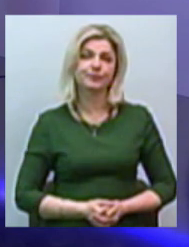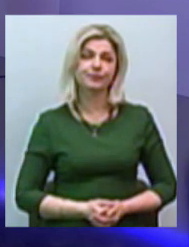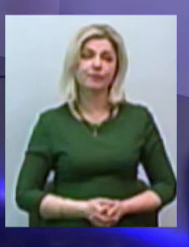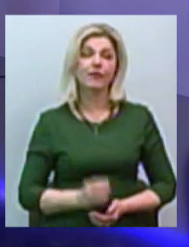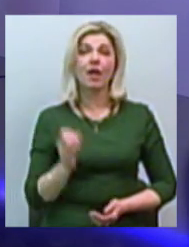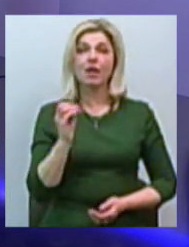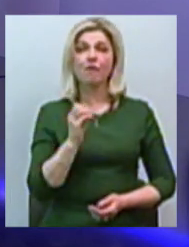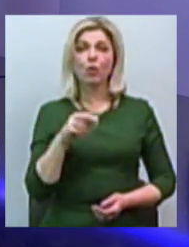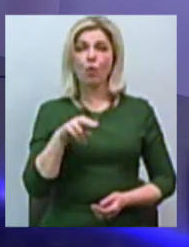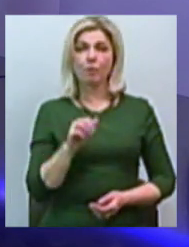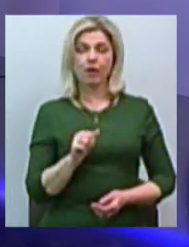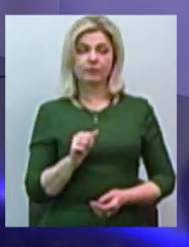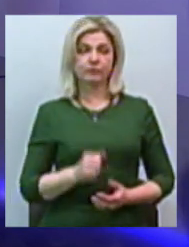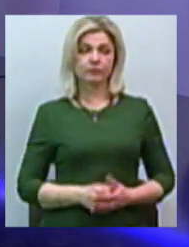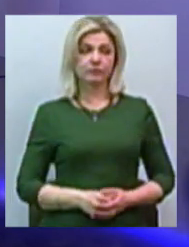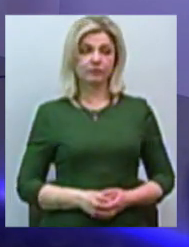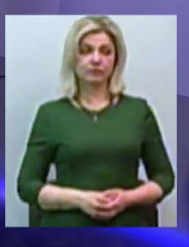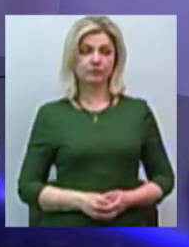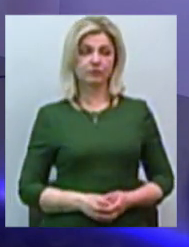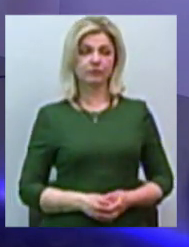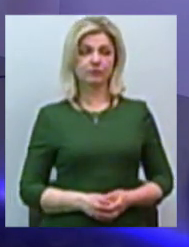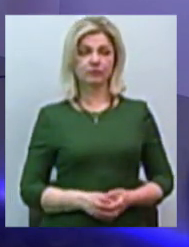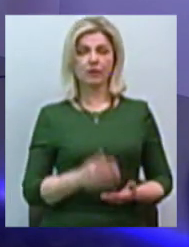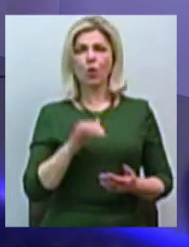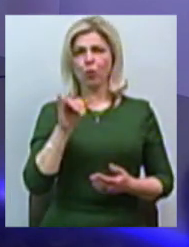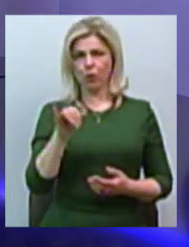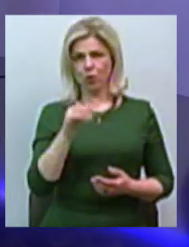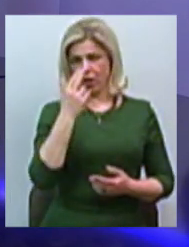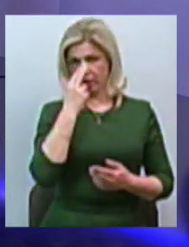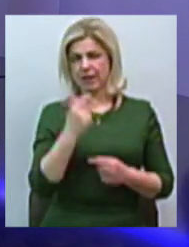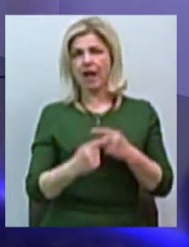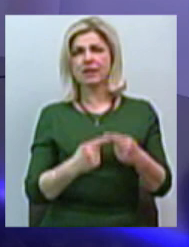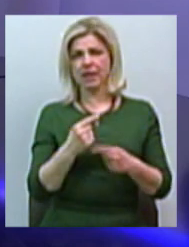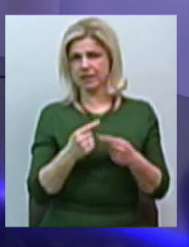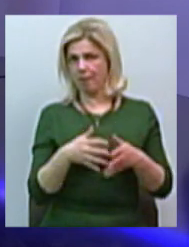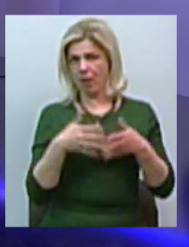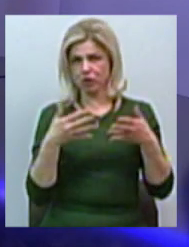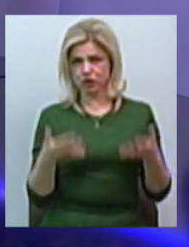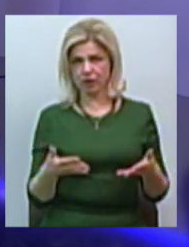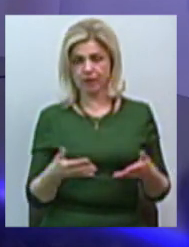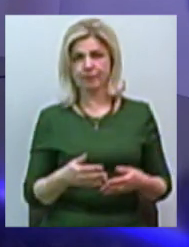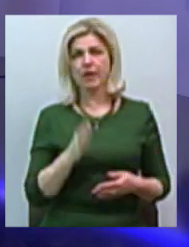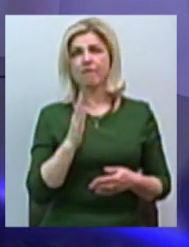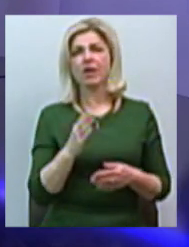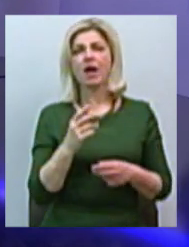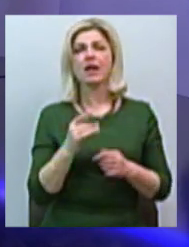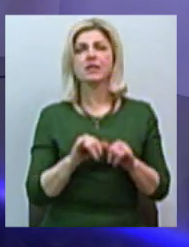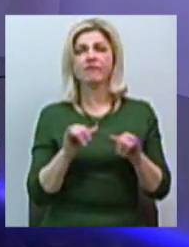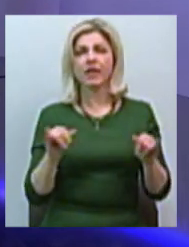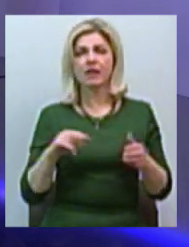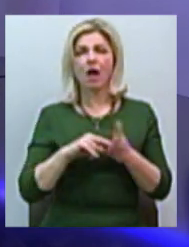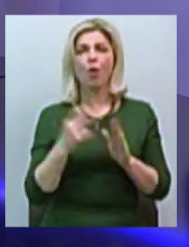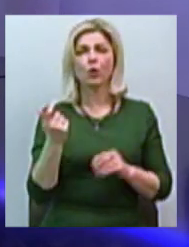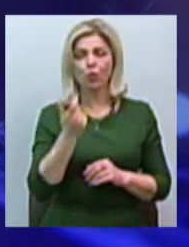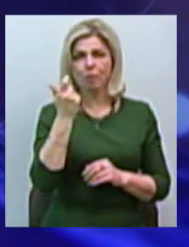Європа, у нього були більші традиції, більші традиції в розвиті, там, економіки,